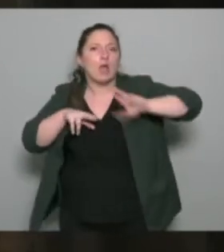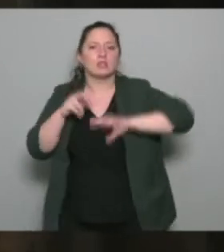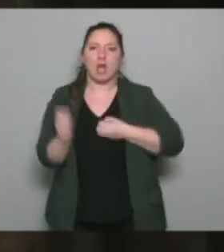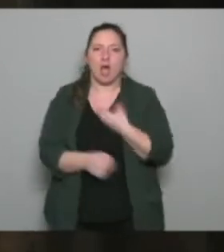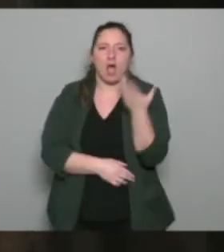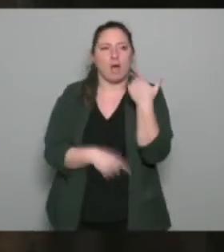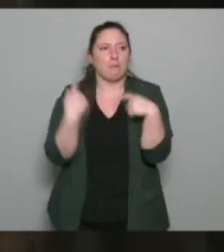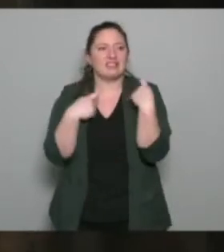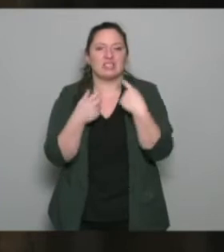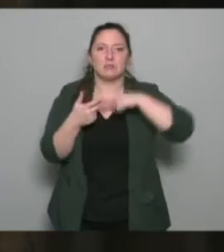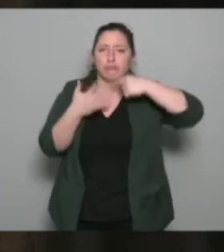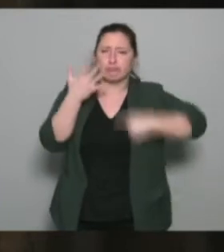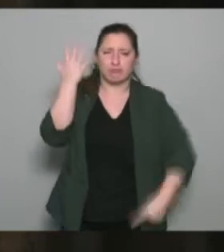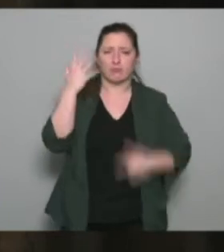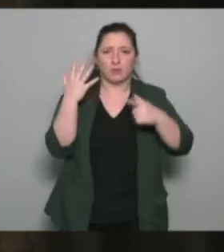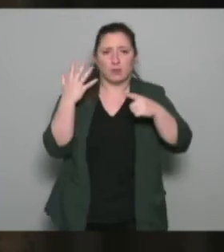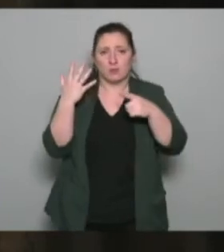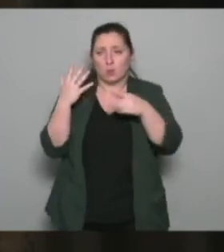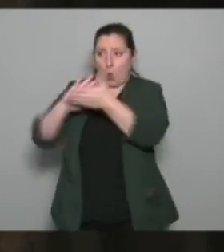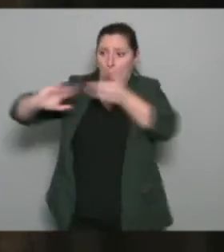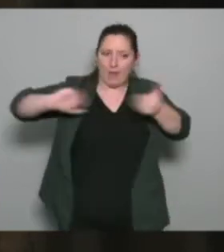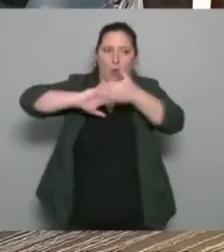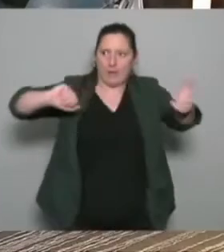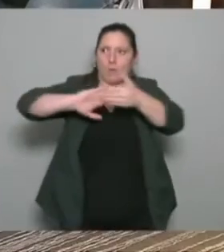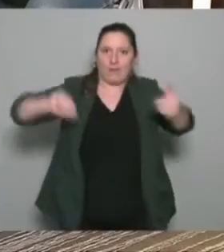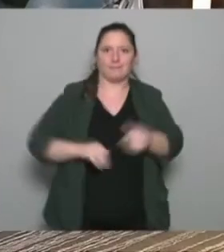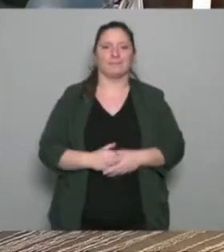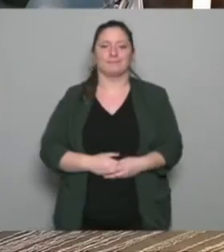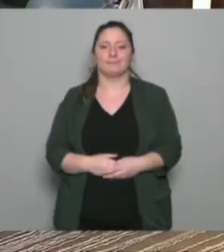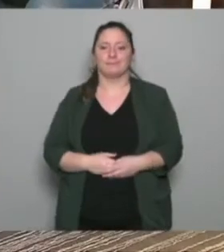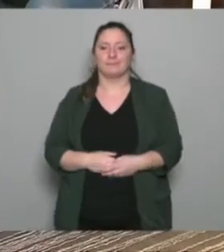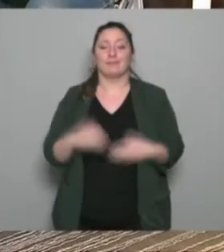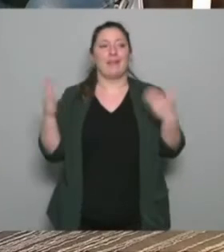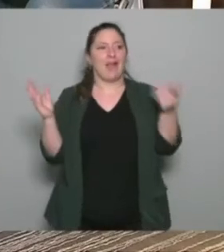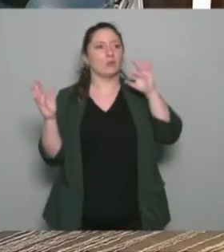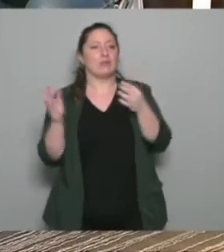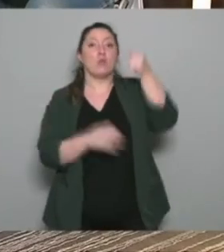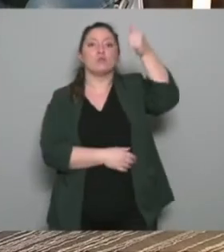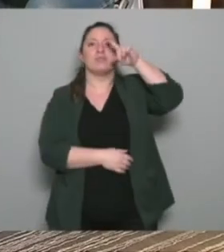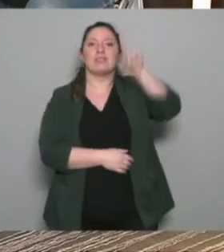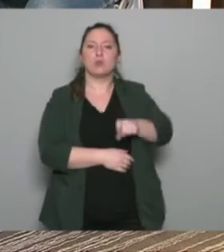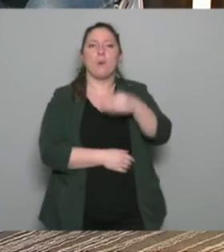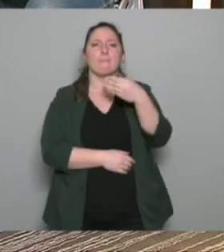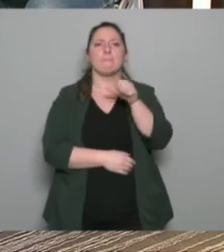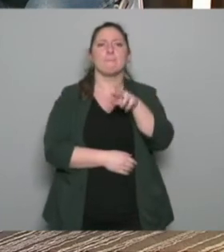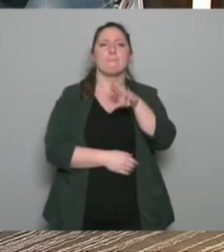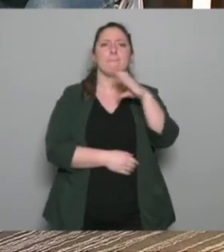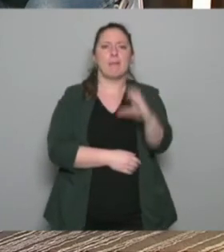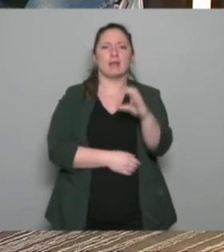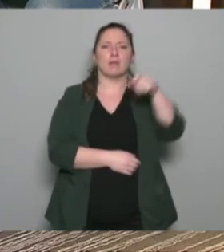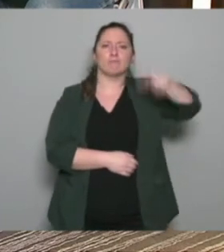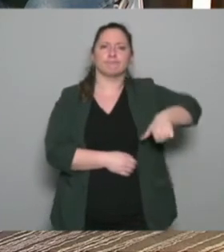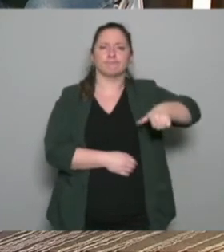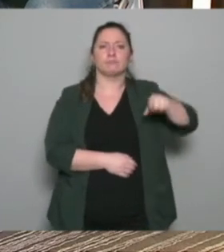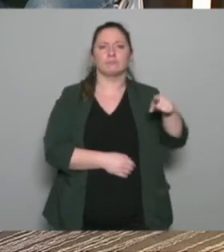un peu avec tout quoi voilà alors du coup j'ai une question de Marc du